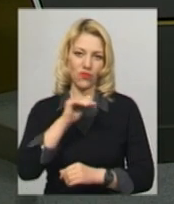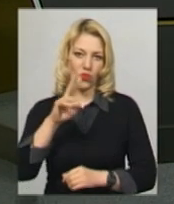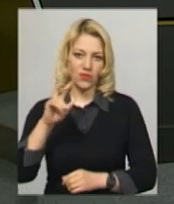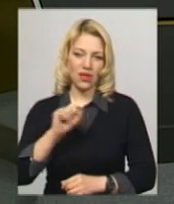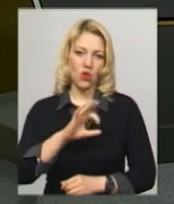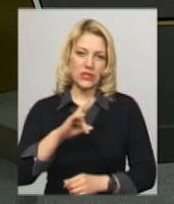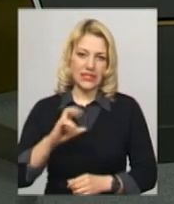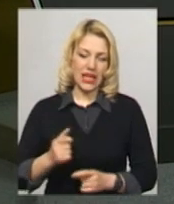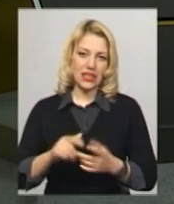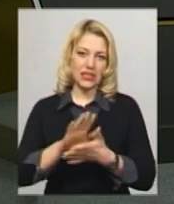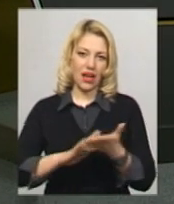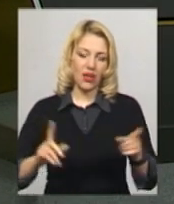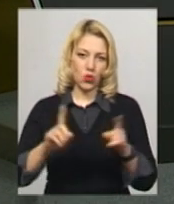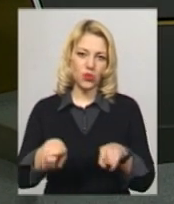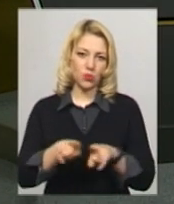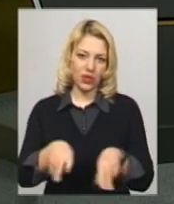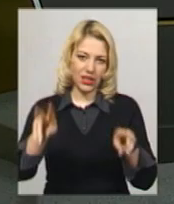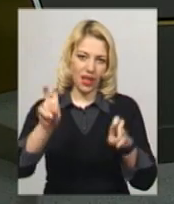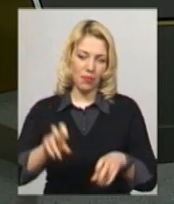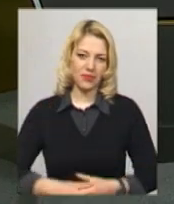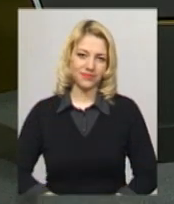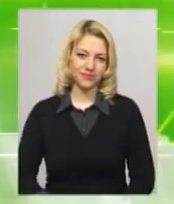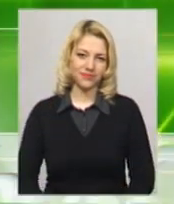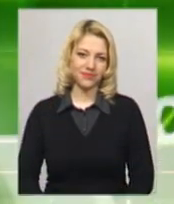Оксана Фіновська. Далі коротко про такі теми.